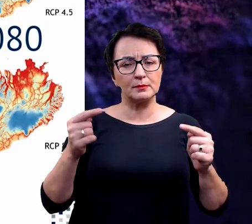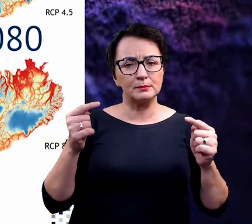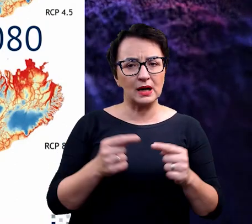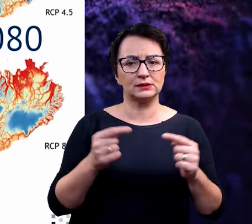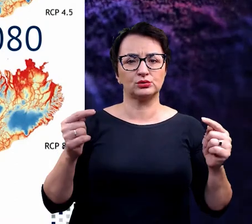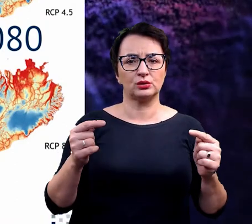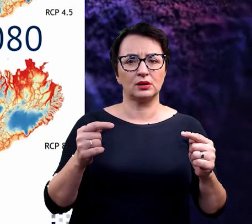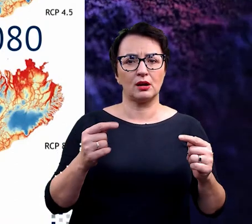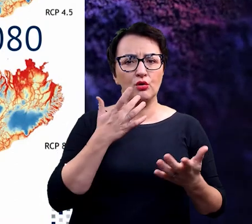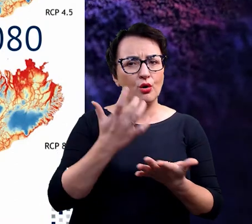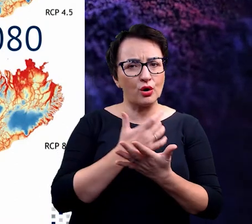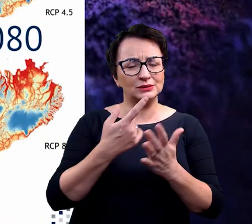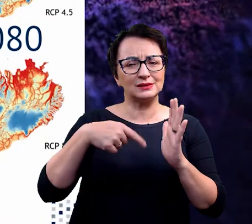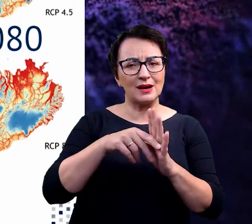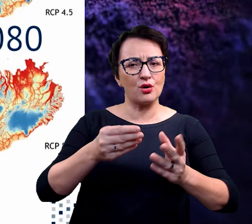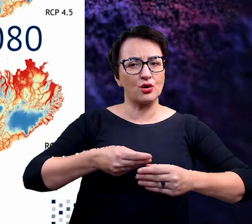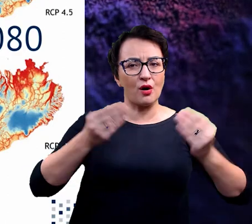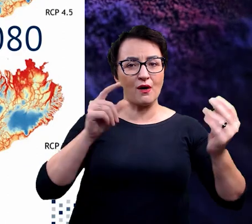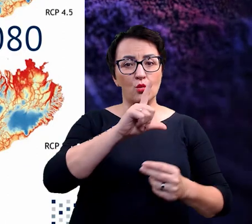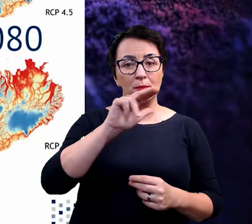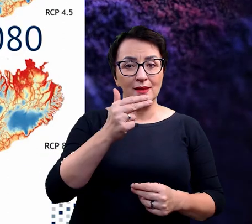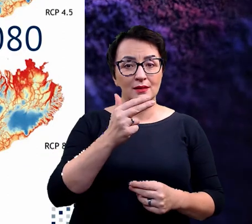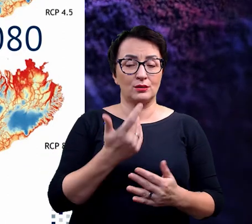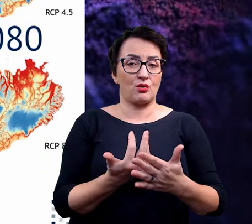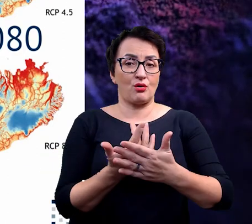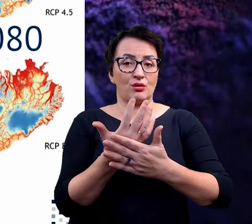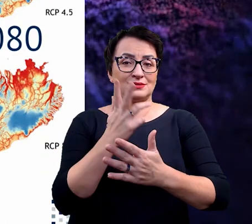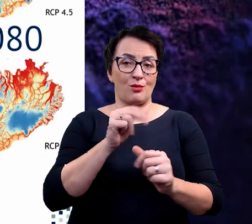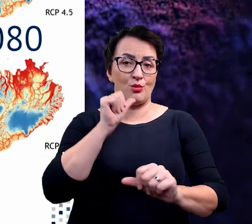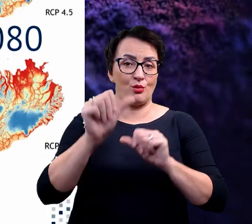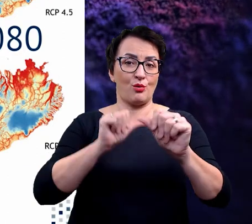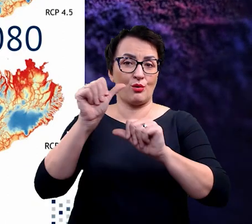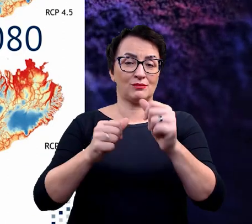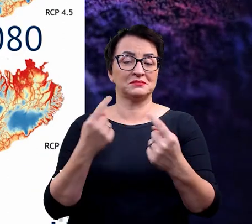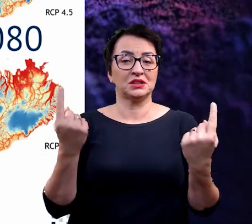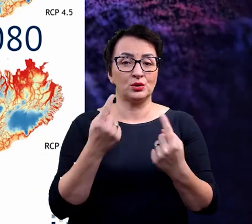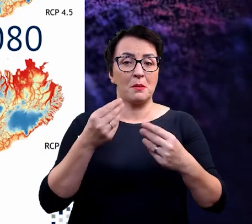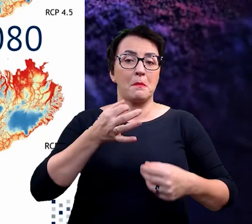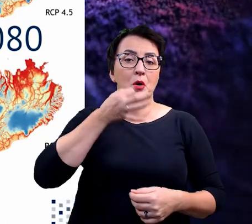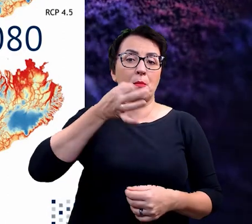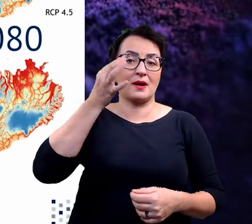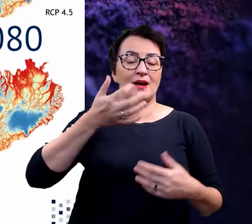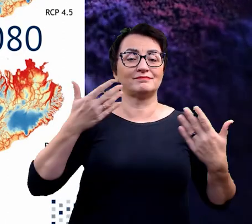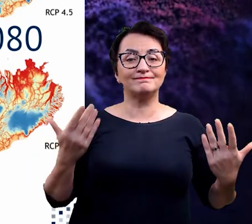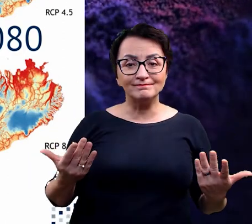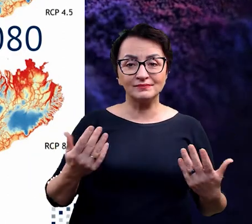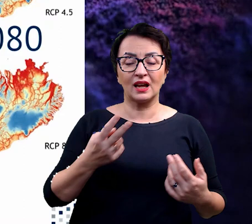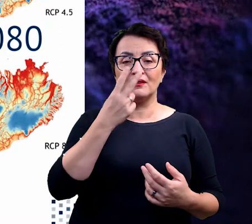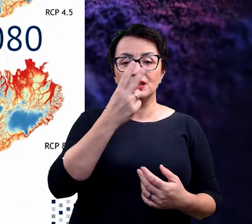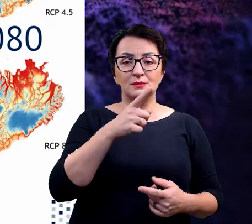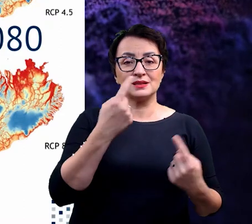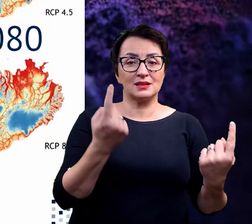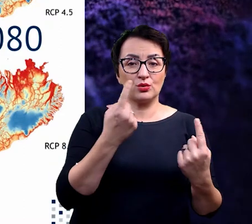korzystne dla rozwoju łubinu, będzie rosła z każdym rokiem. Widzimy tutaj w roku sytuację obecną